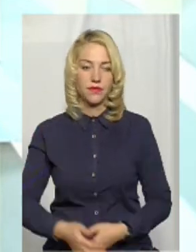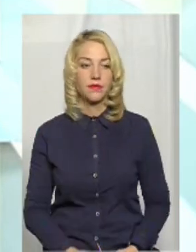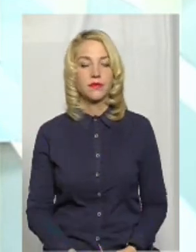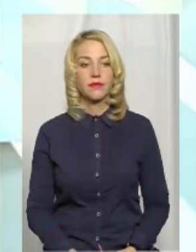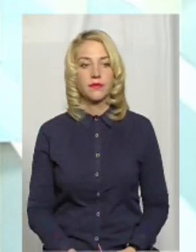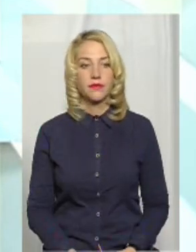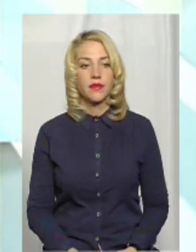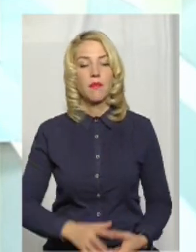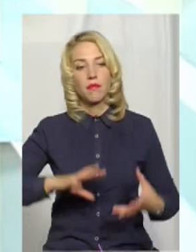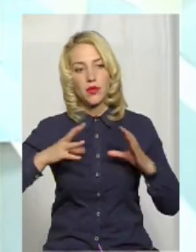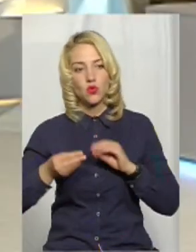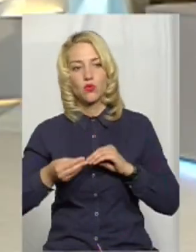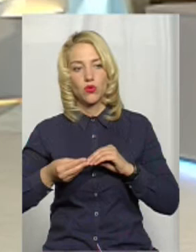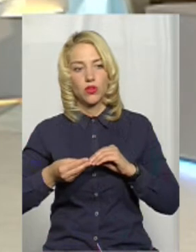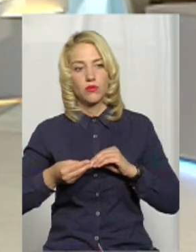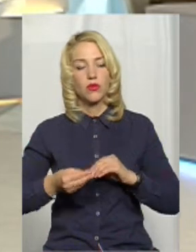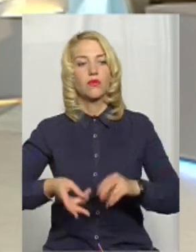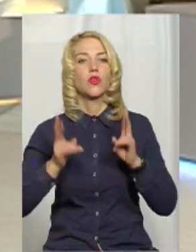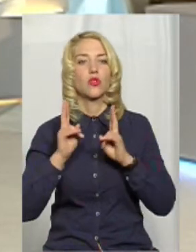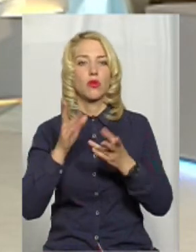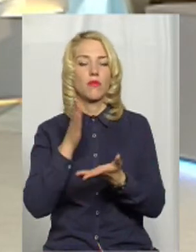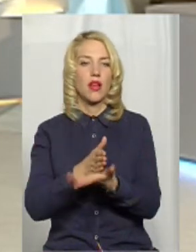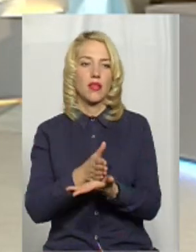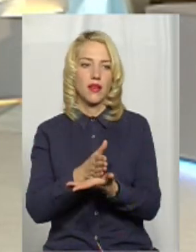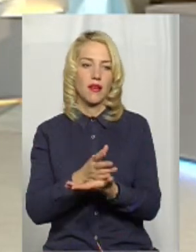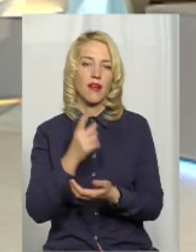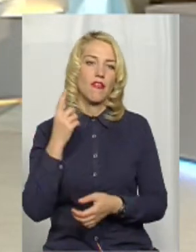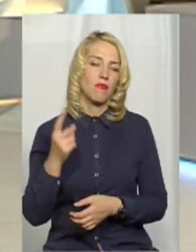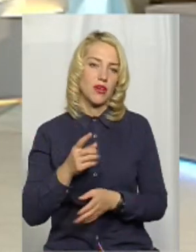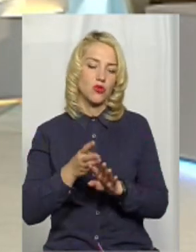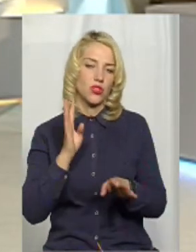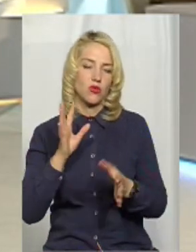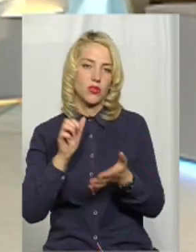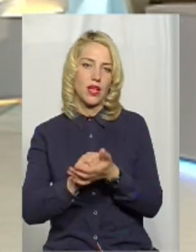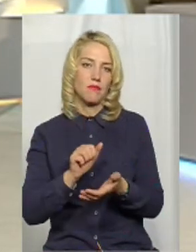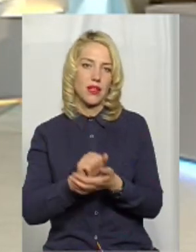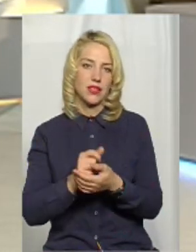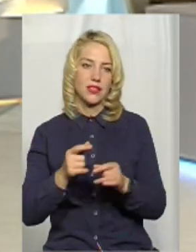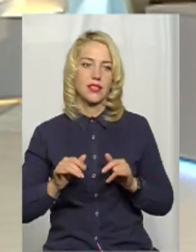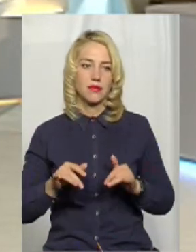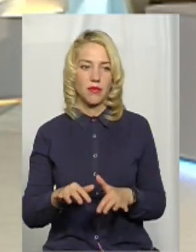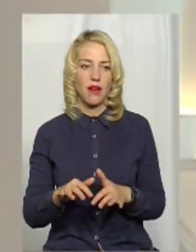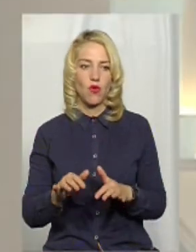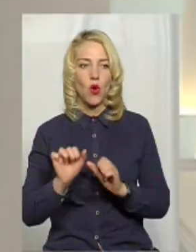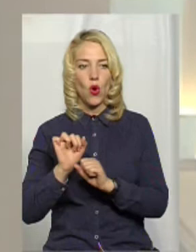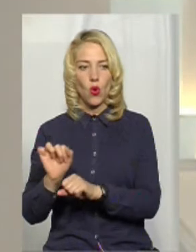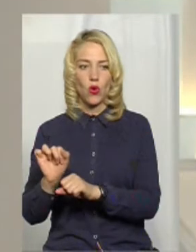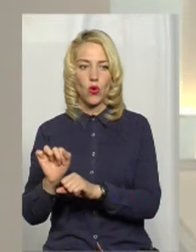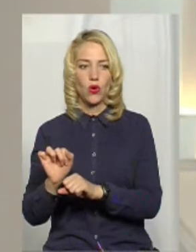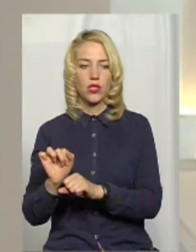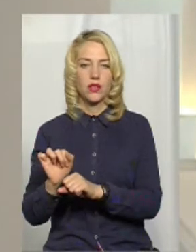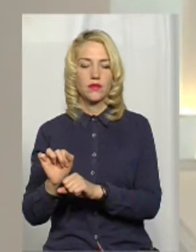То підсумуємо, хто має, в першу чергу, займатися справою охорони?